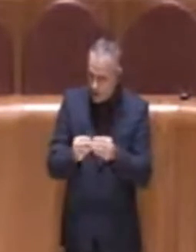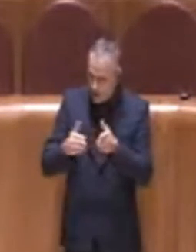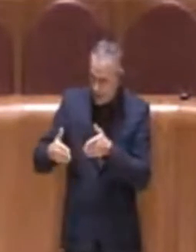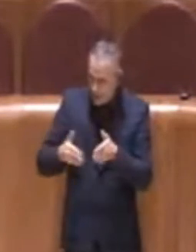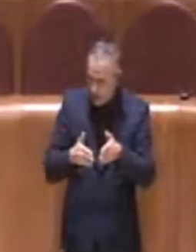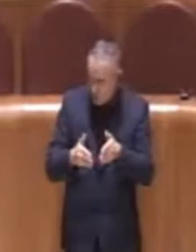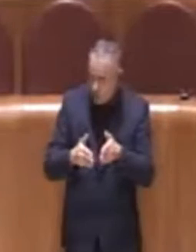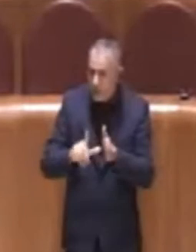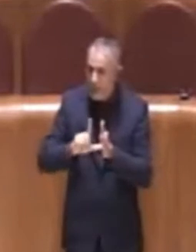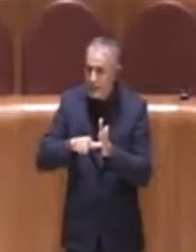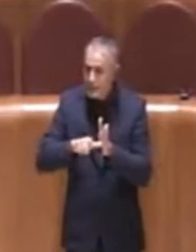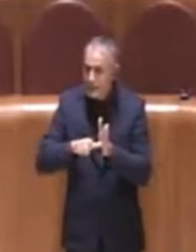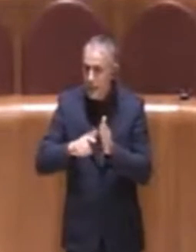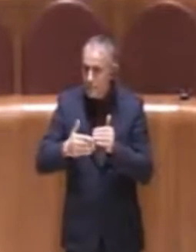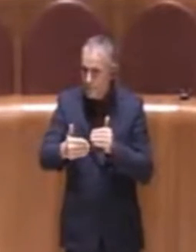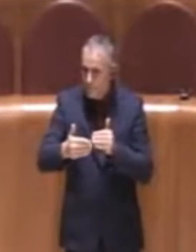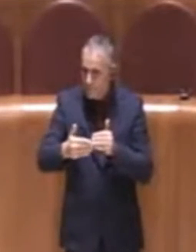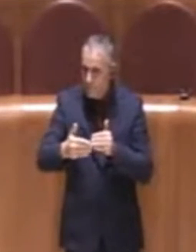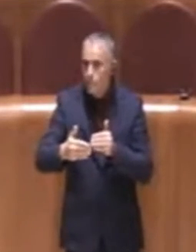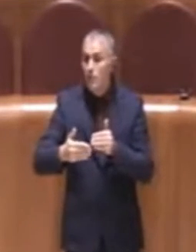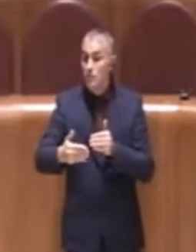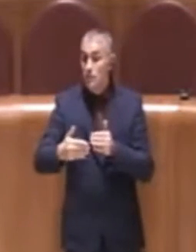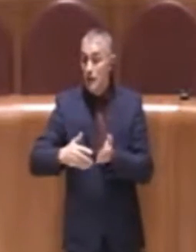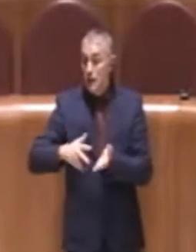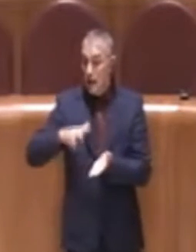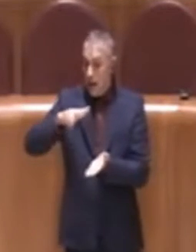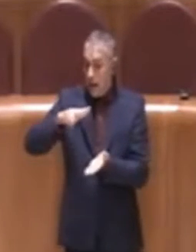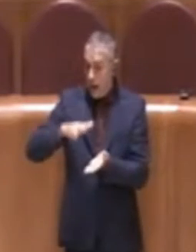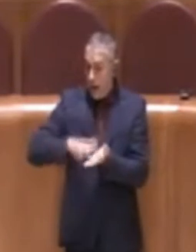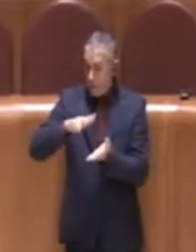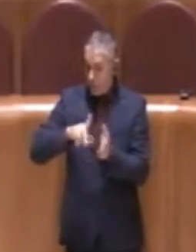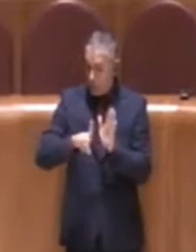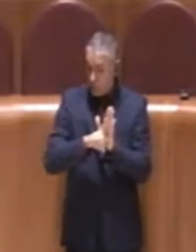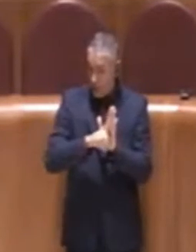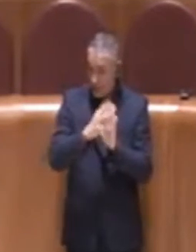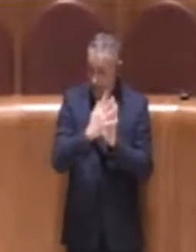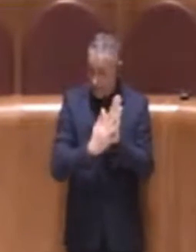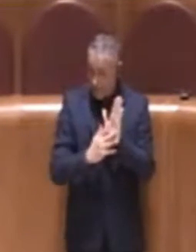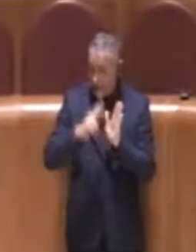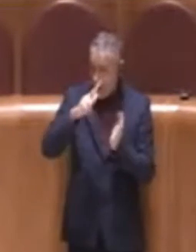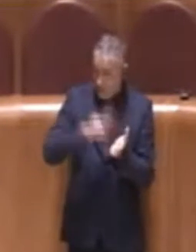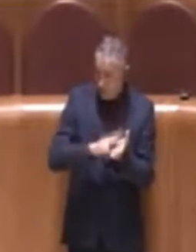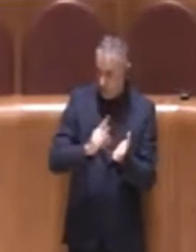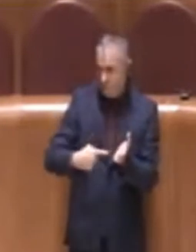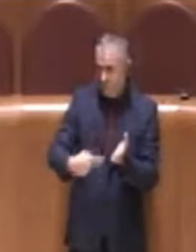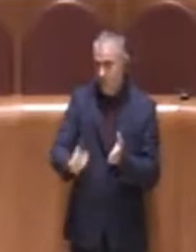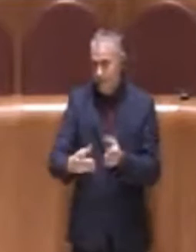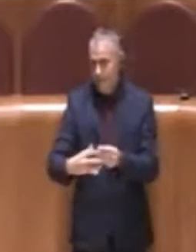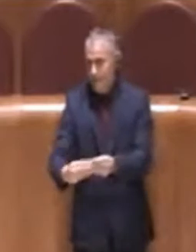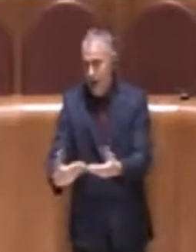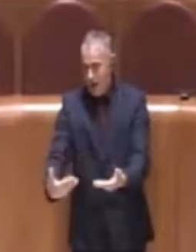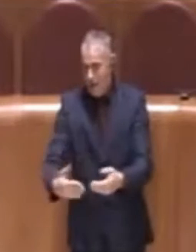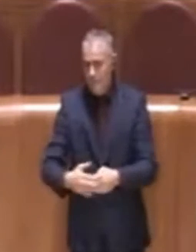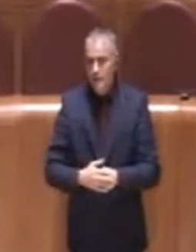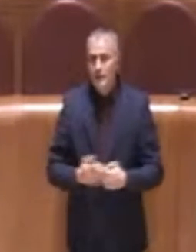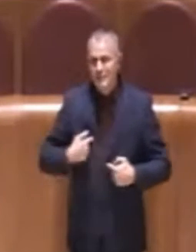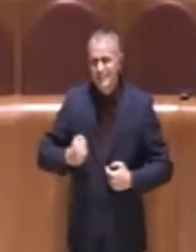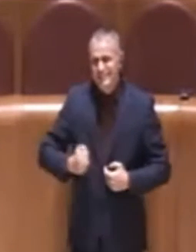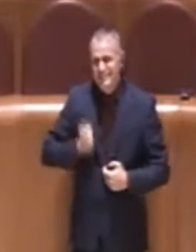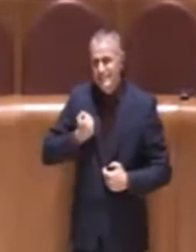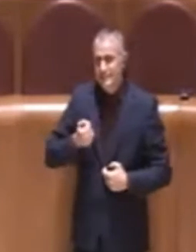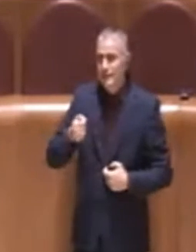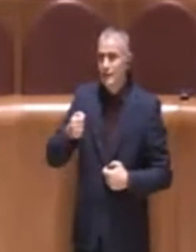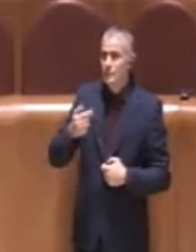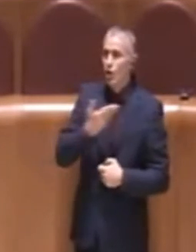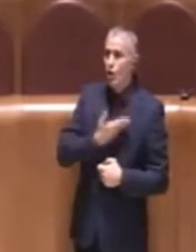nel momento dell'approvazione della delibera. Infatti mi dispiace che per esempio sia andata via